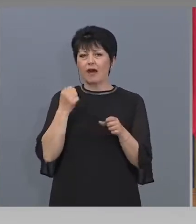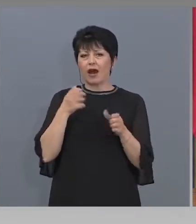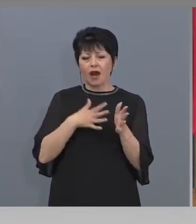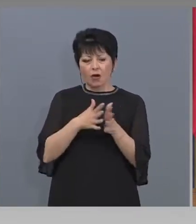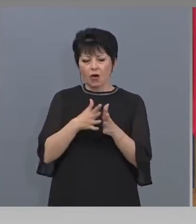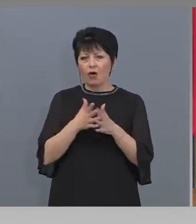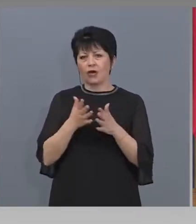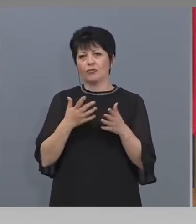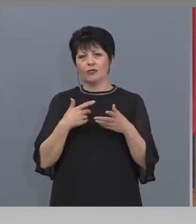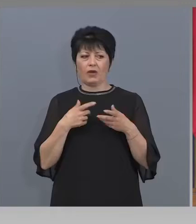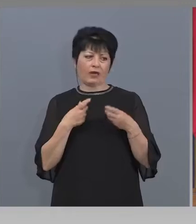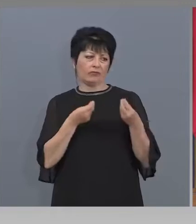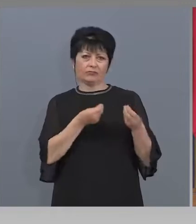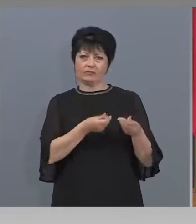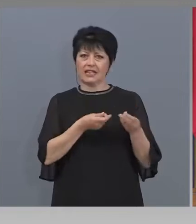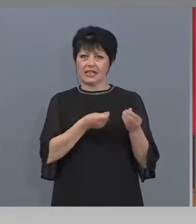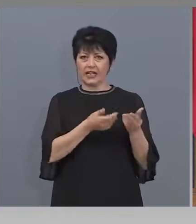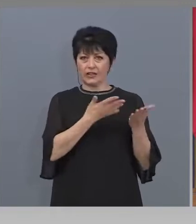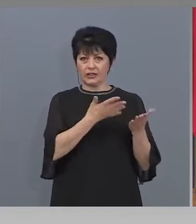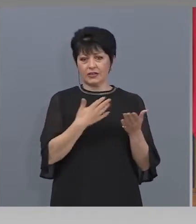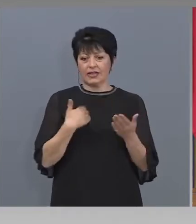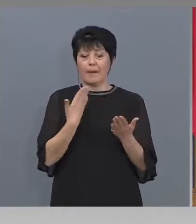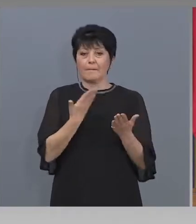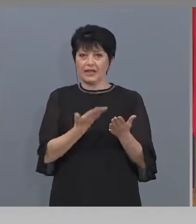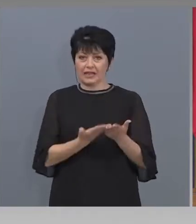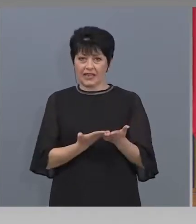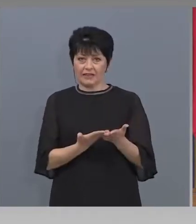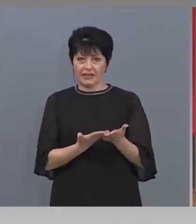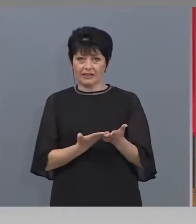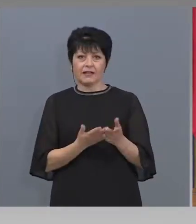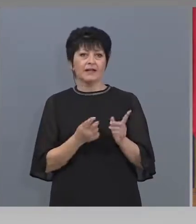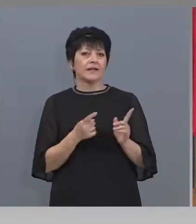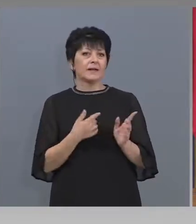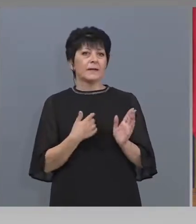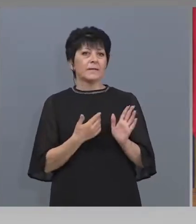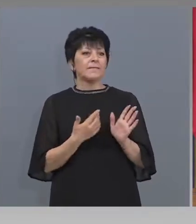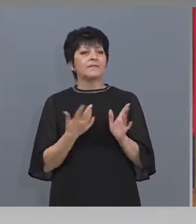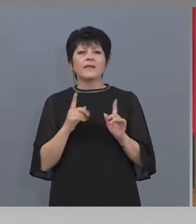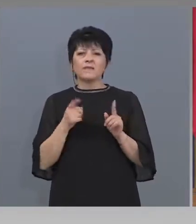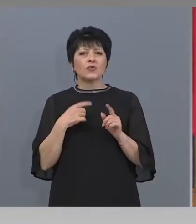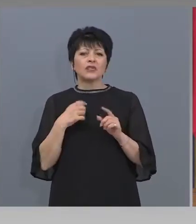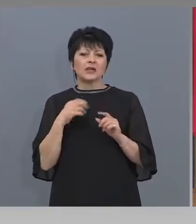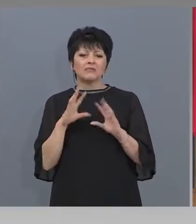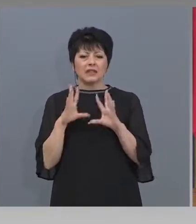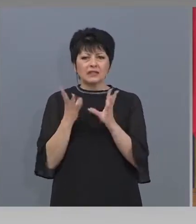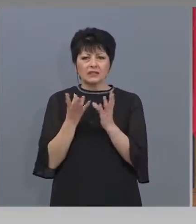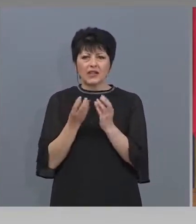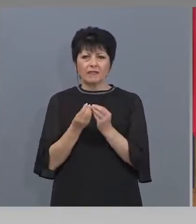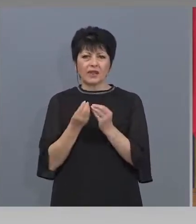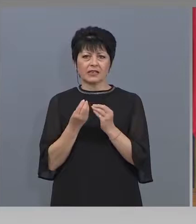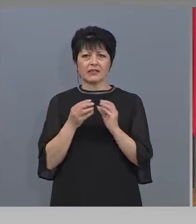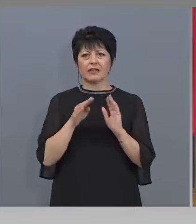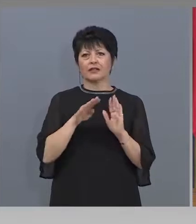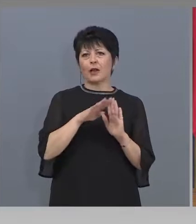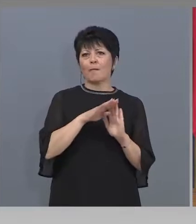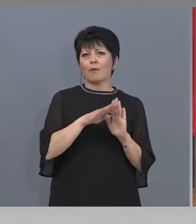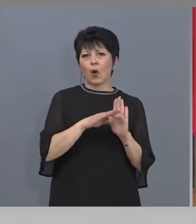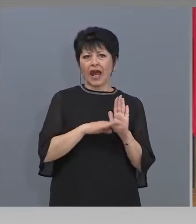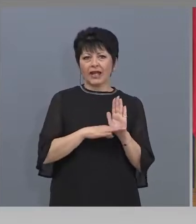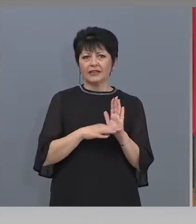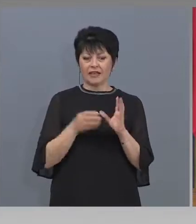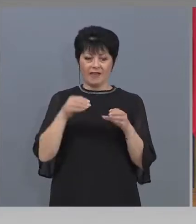поддържат и да я представят. Така че може да има съвместни проекти за едно или за друго вътре, но